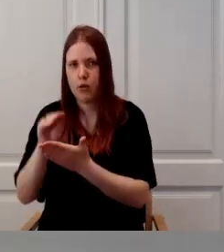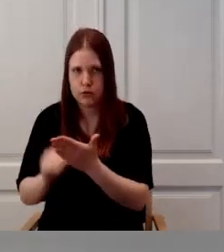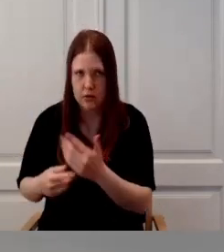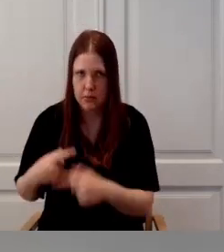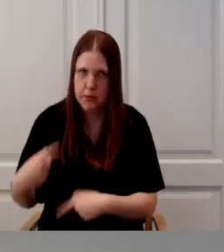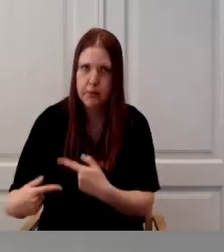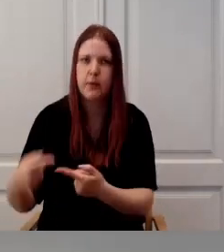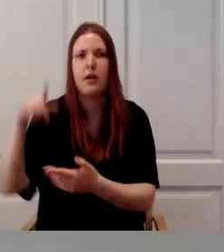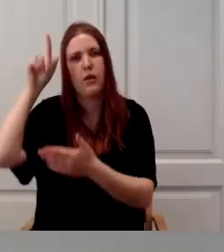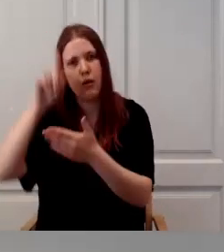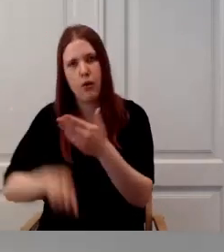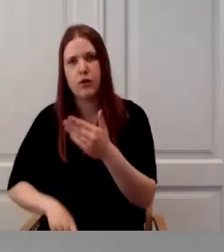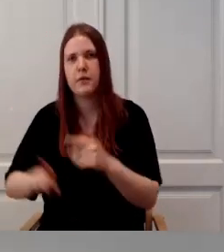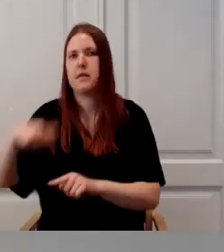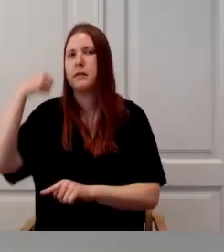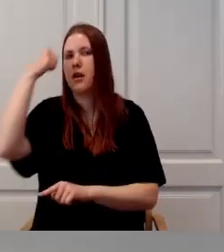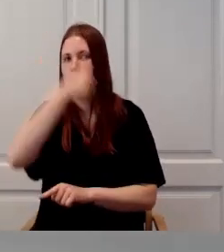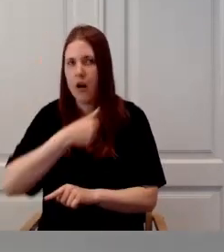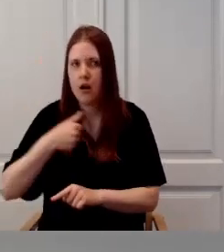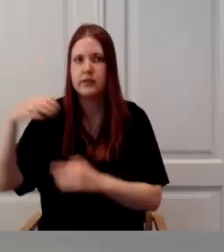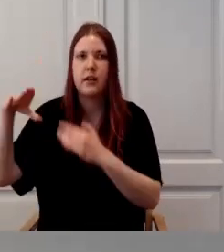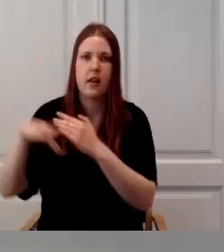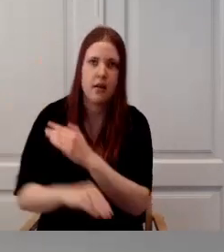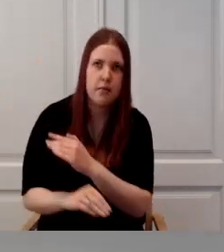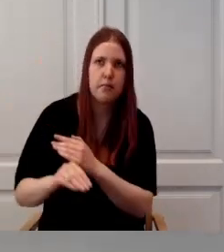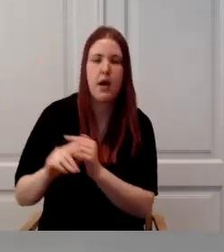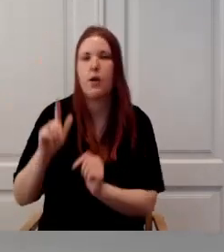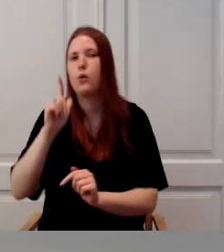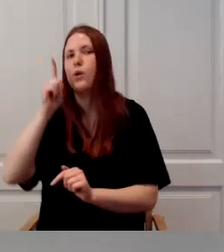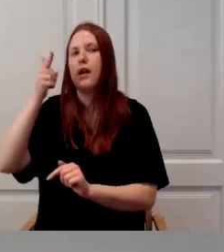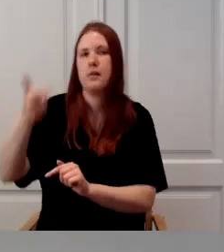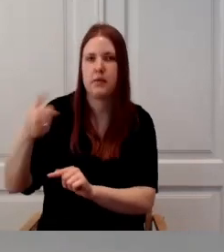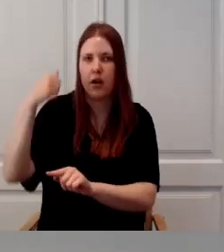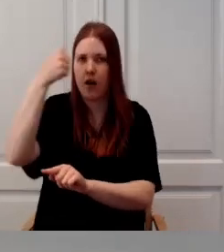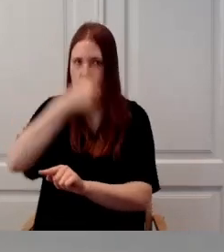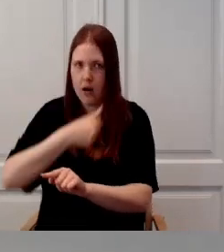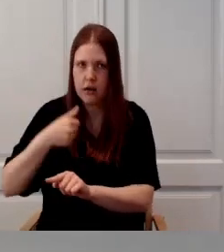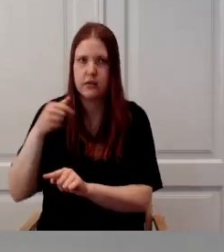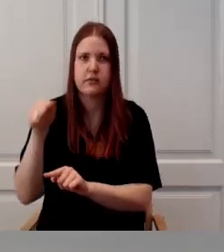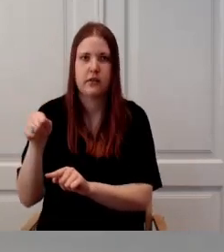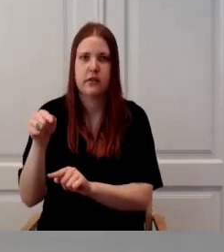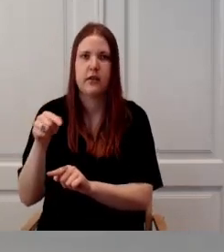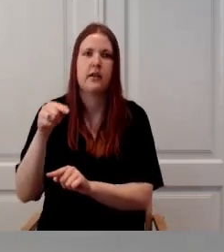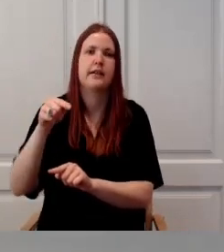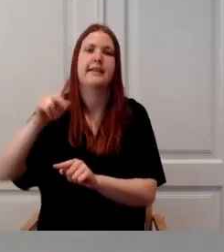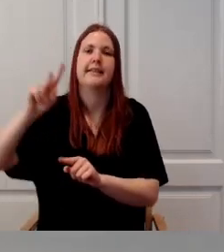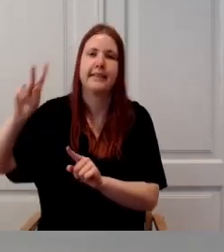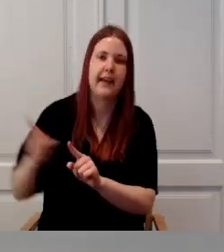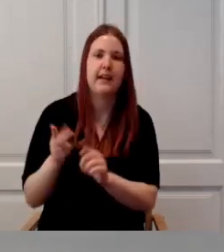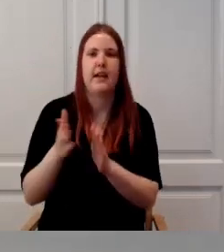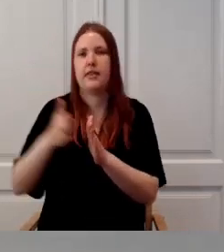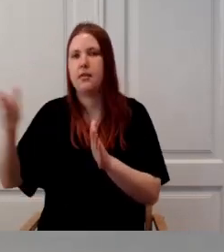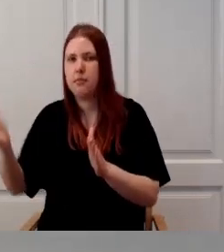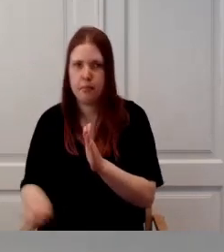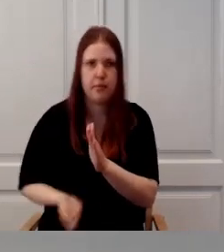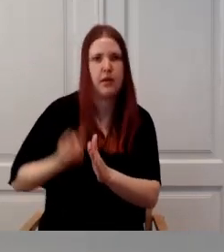loodame, et siis ka järgmine aasta lõpp ja siis üle järgmine aasta saame edasi liikuda juba RFK teise etappiga.